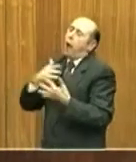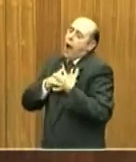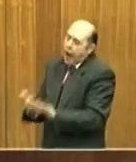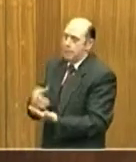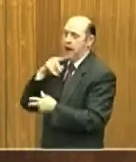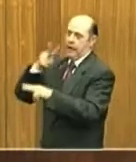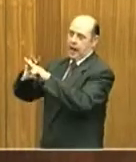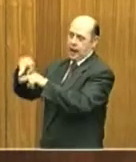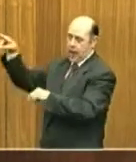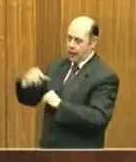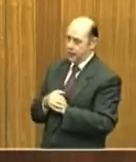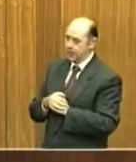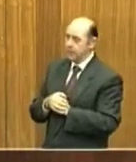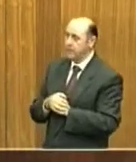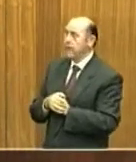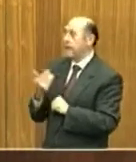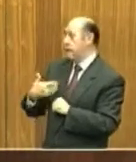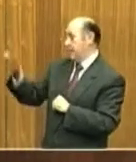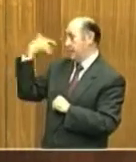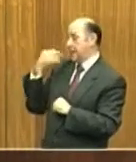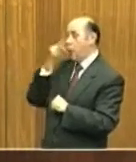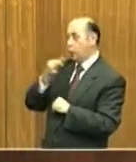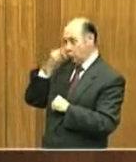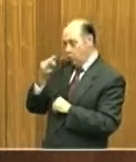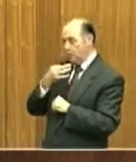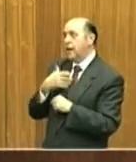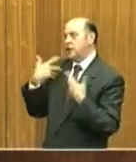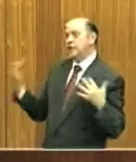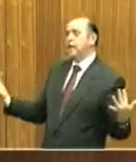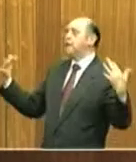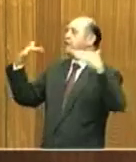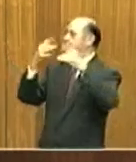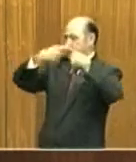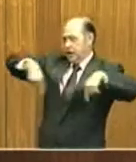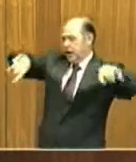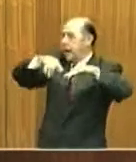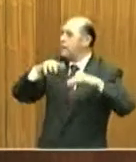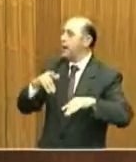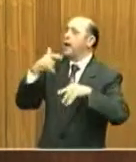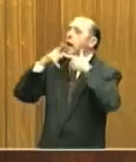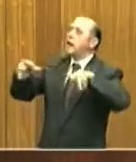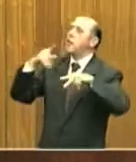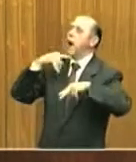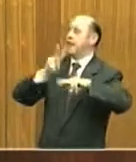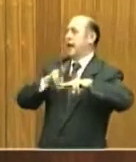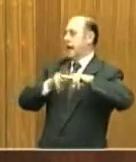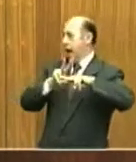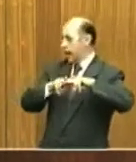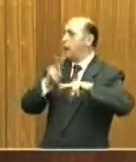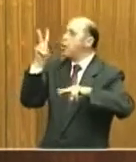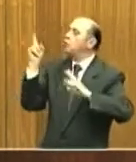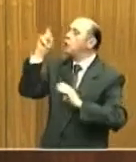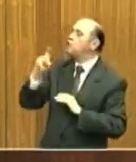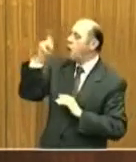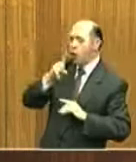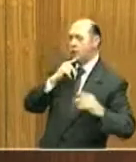scorso mese di ottobre si sono tenuti gli stati generali della lingua italiana. Nel corso di due giorni di confronto sono emerse molte